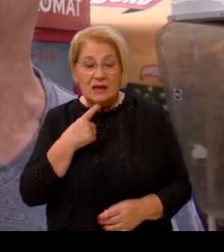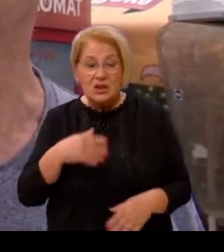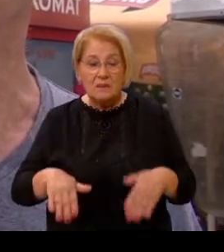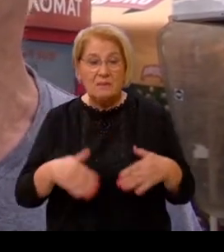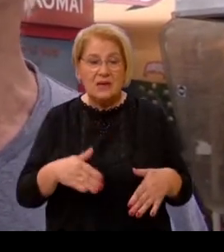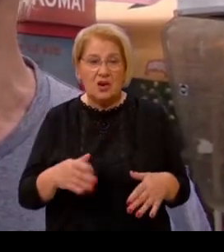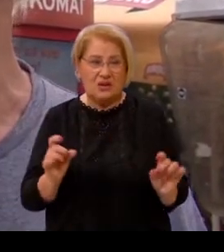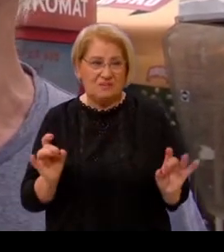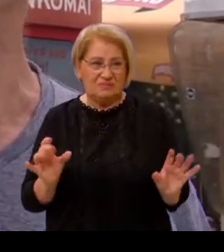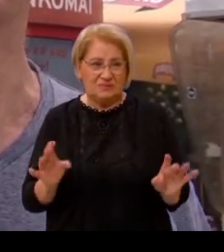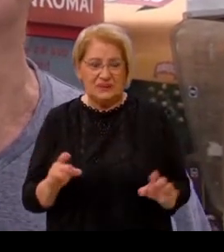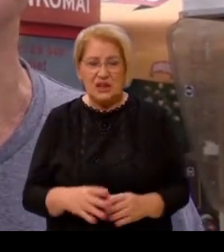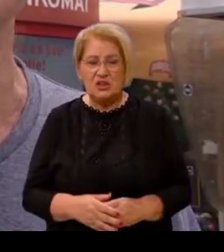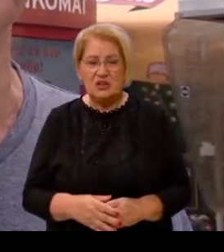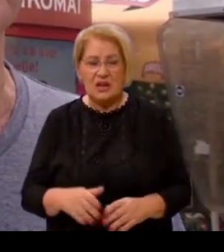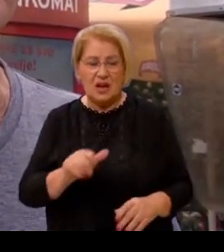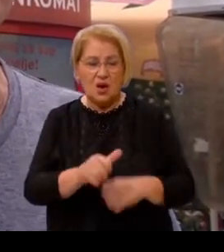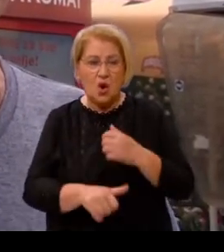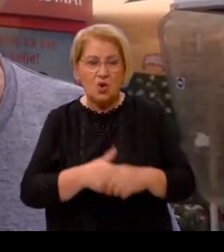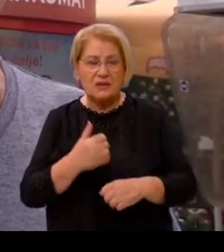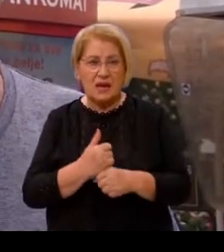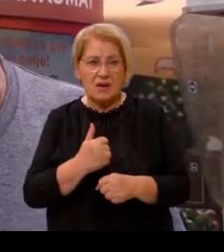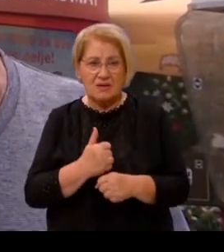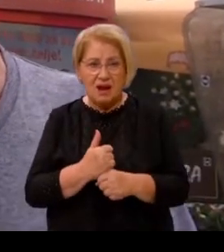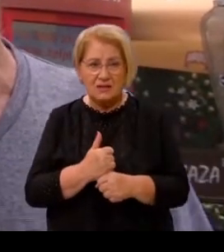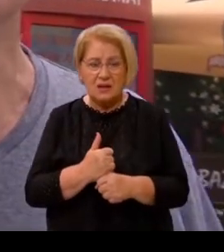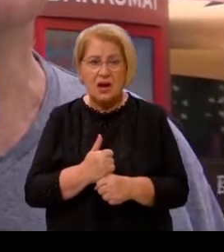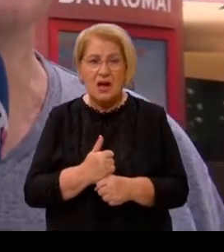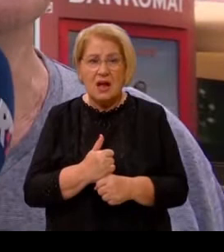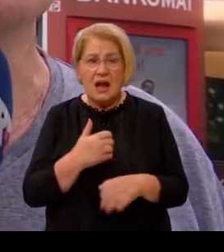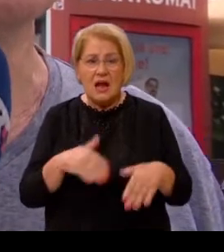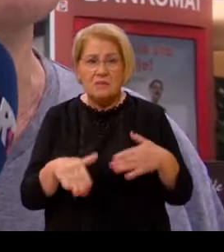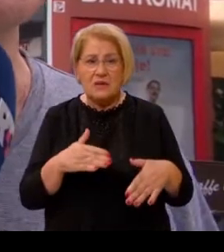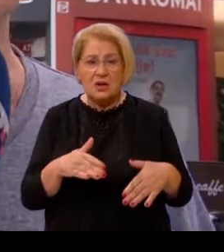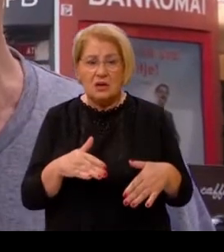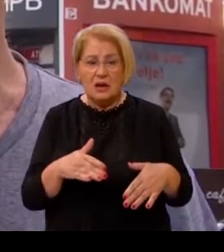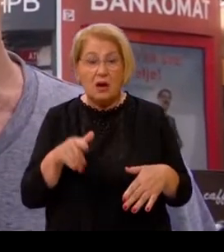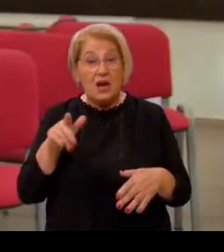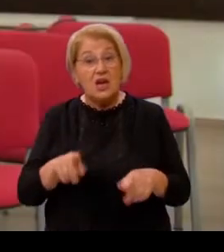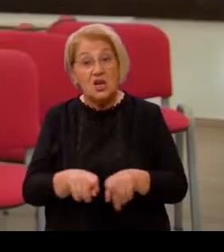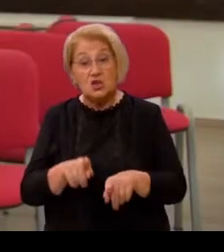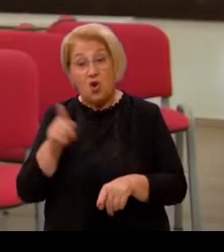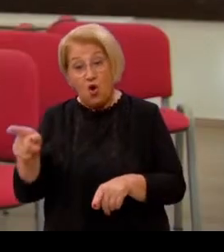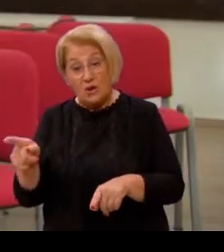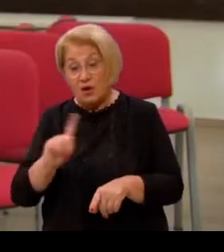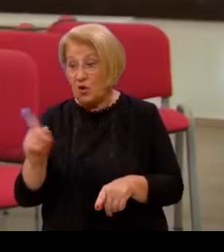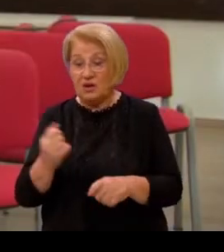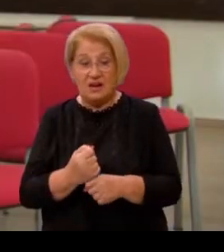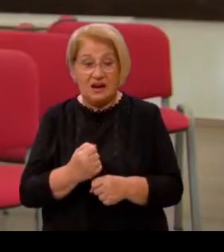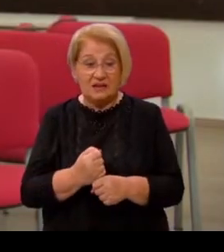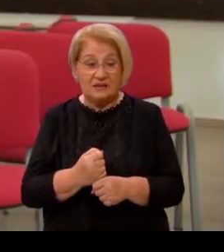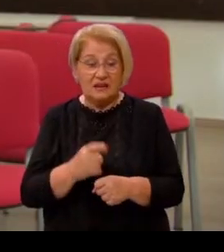Merovine nikakve, skoro godinama smo radili, one merovine daju onima koje nikad nisu radili. Ljudi koji moraju